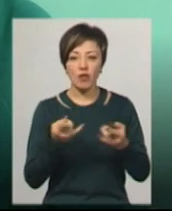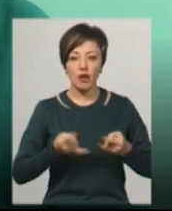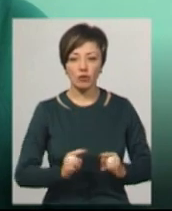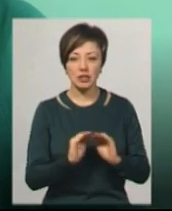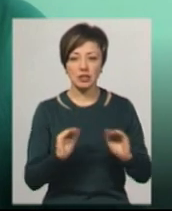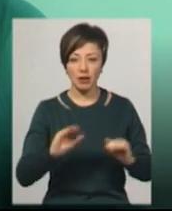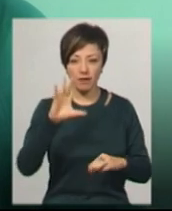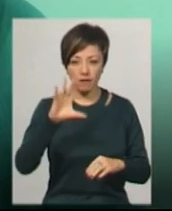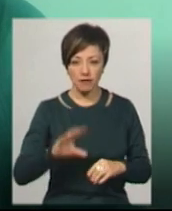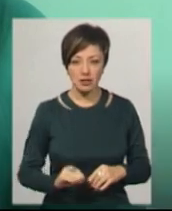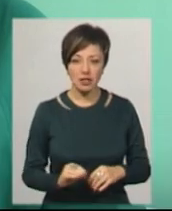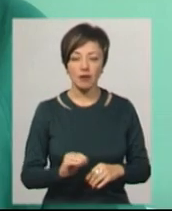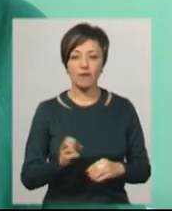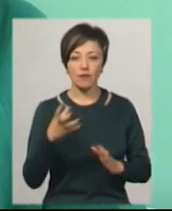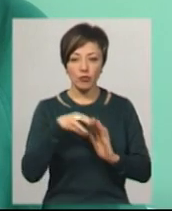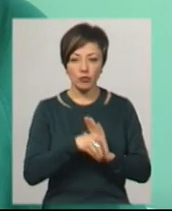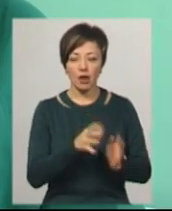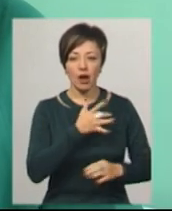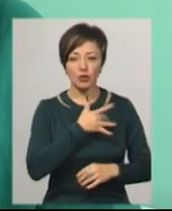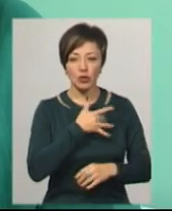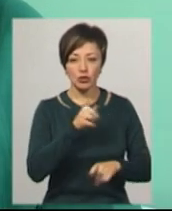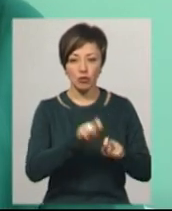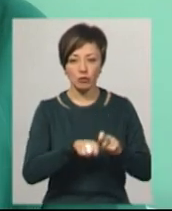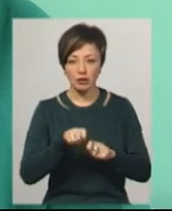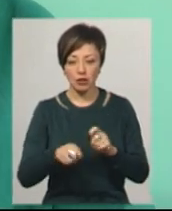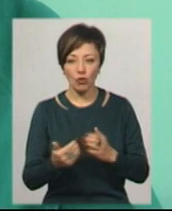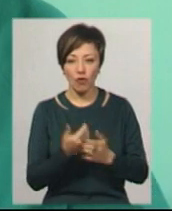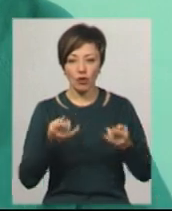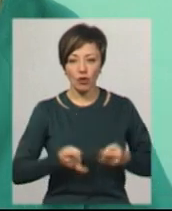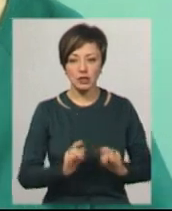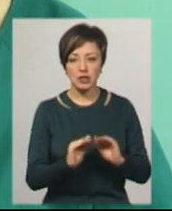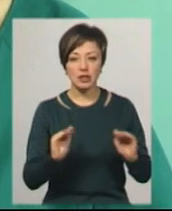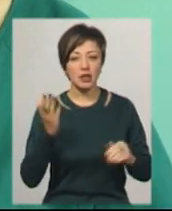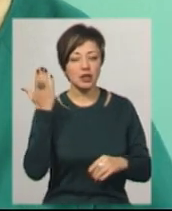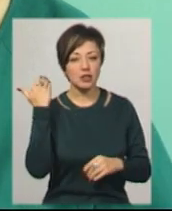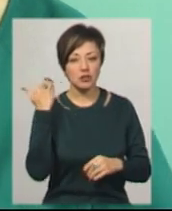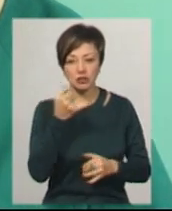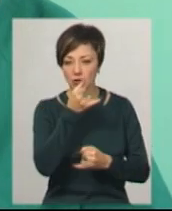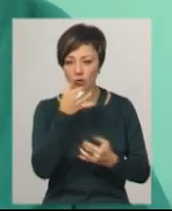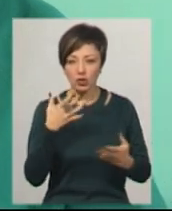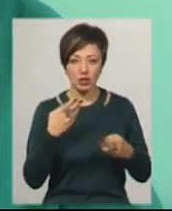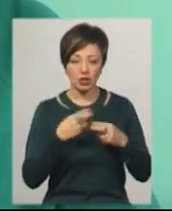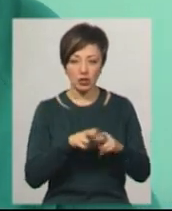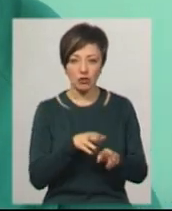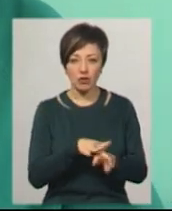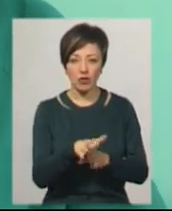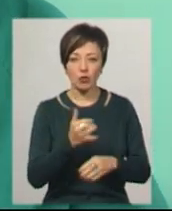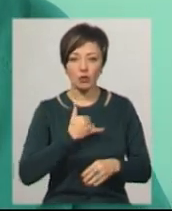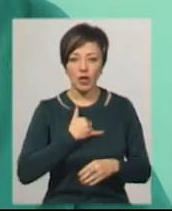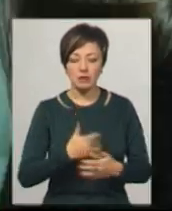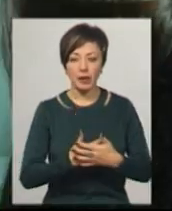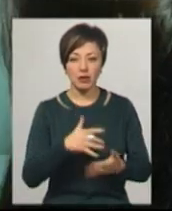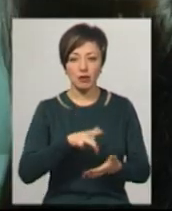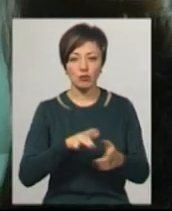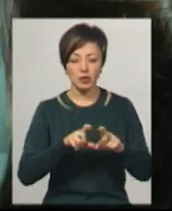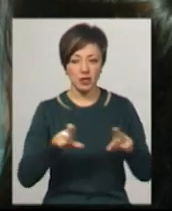повному спектрі. В тому числі і кардіологічне обстеження новонароджених дітей, що раніше ми не могли технічно виконати в нас в перинатальному